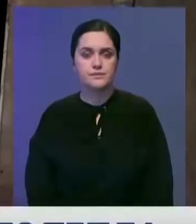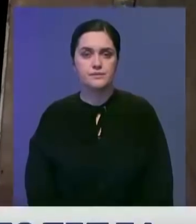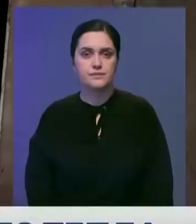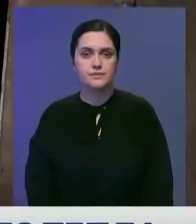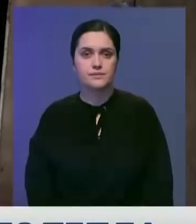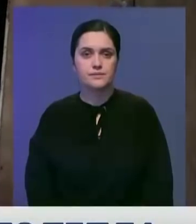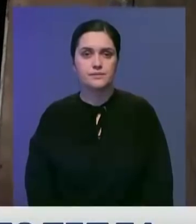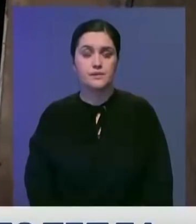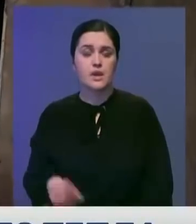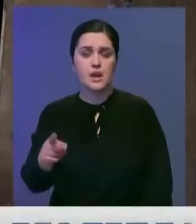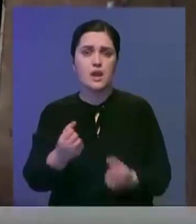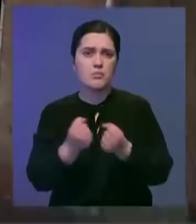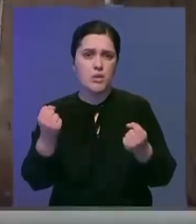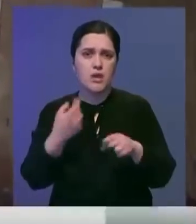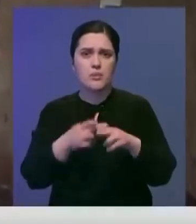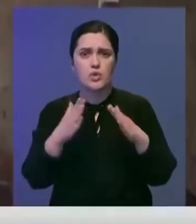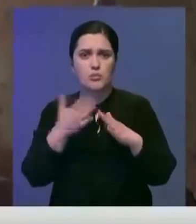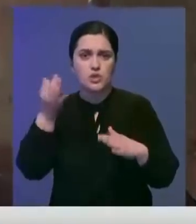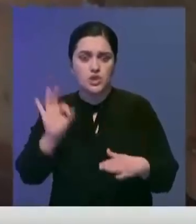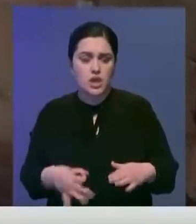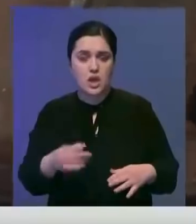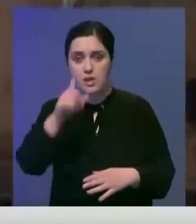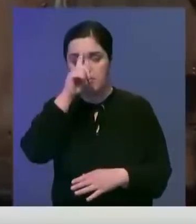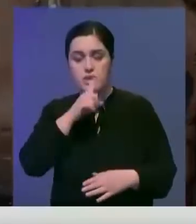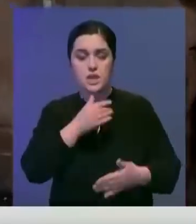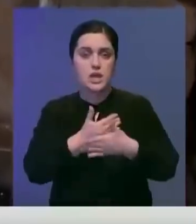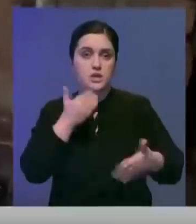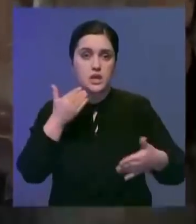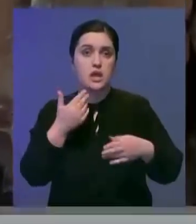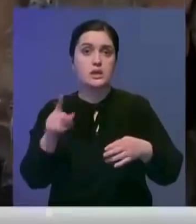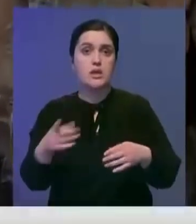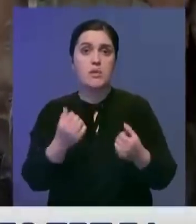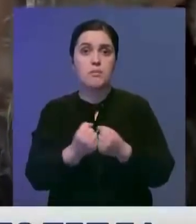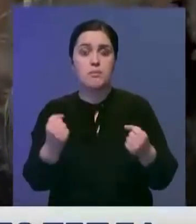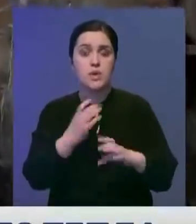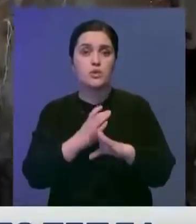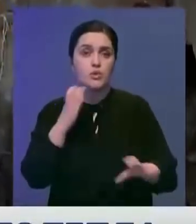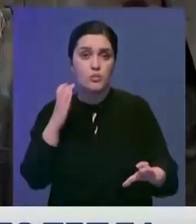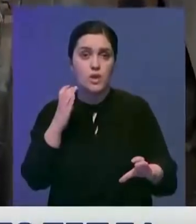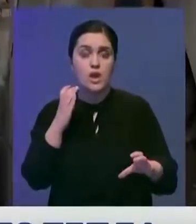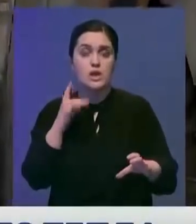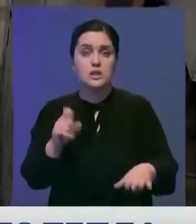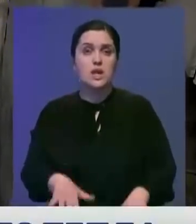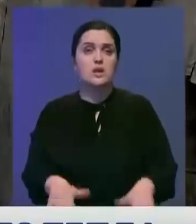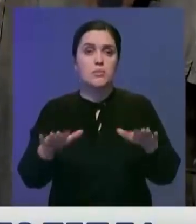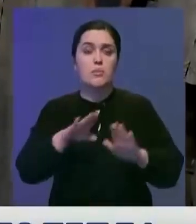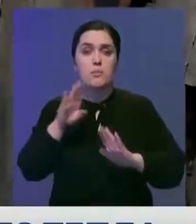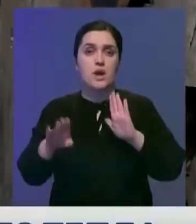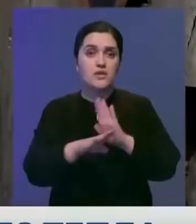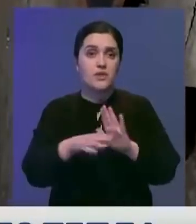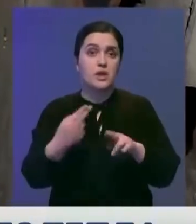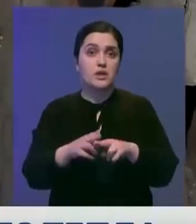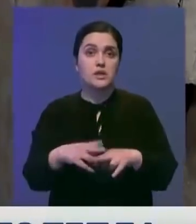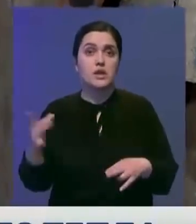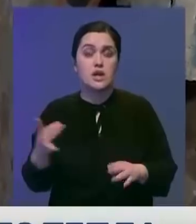Порывы в этом доме явление довольно-таки частое. Буквально месяц назад здесь в очередной раз прорвало трубы и затопило подвал. На этот